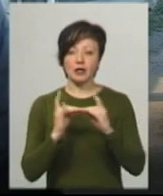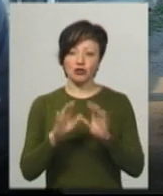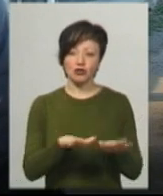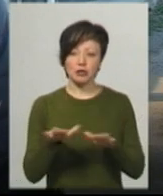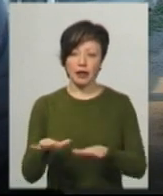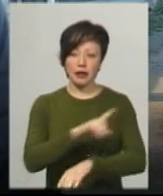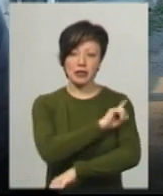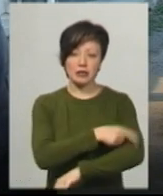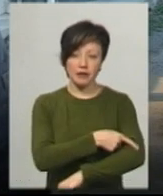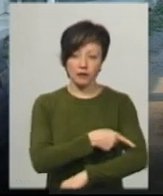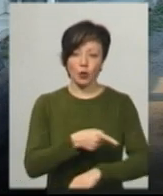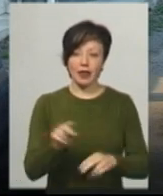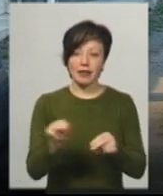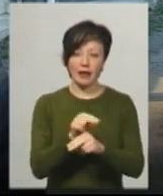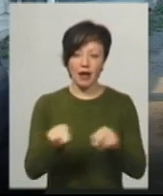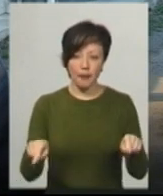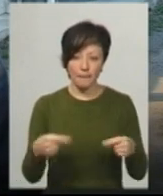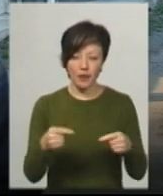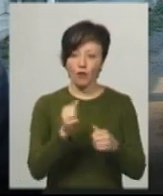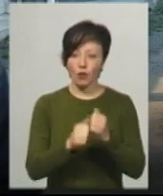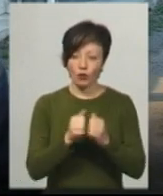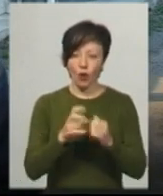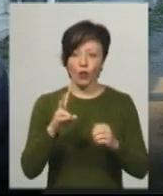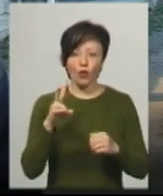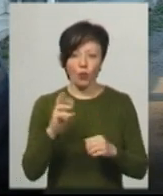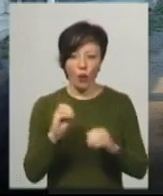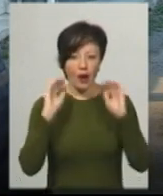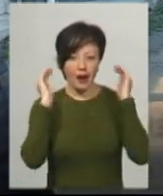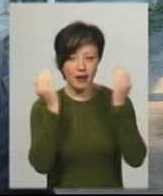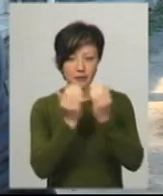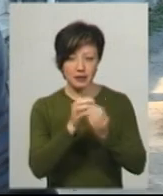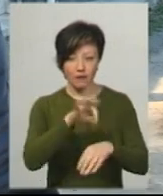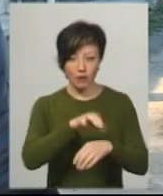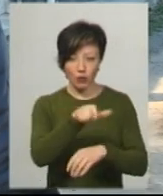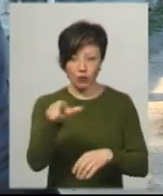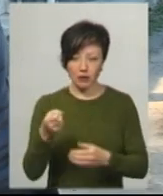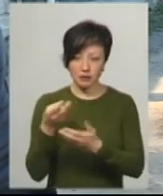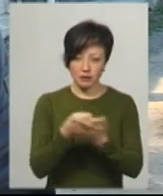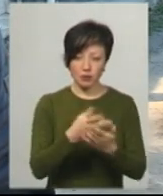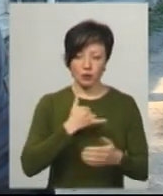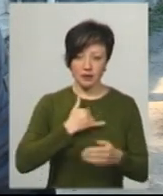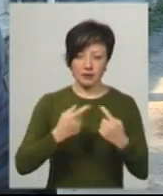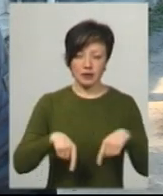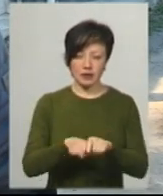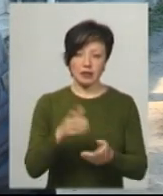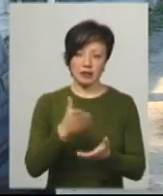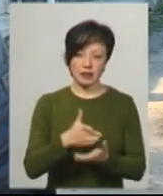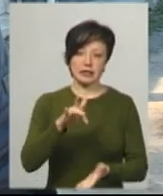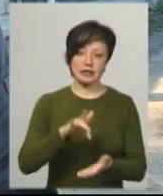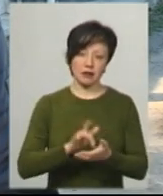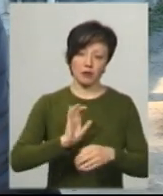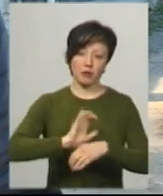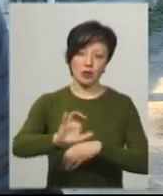будемо мати в кожному відділенні, але реанімаційні хворі будуть знаходитися в нашому відділенні реанімації, де є централізована